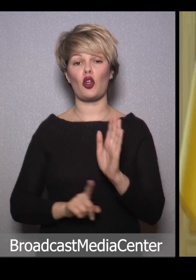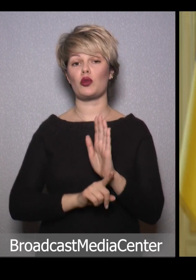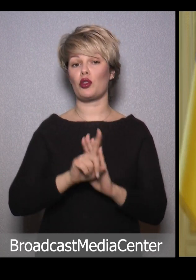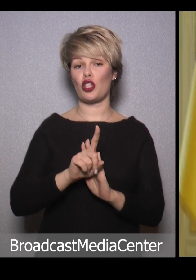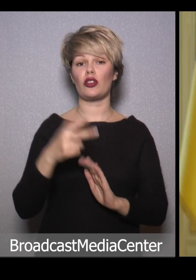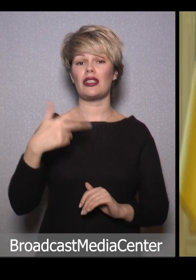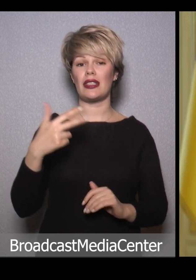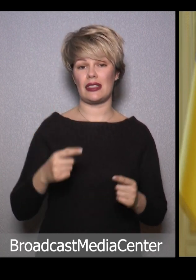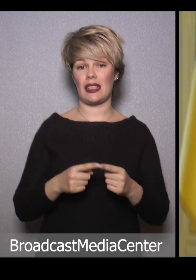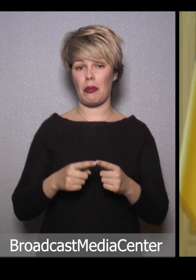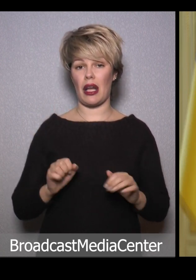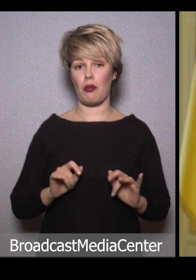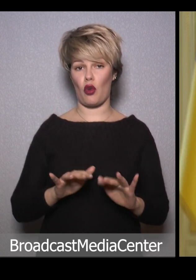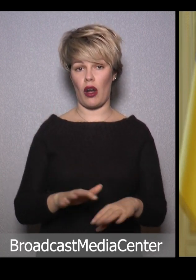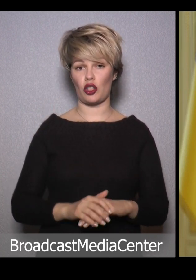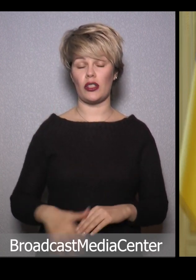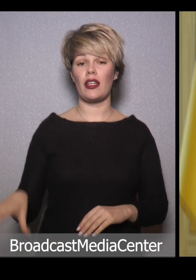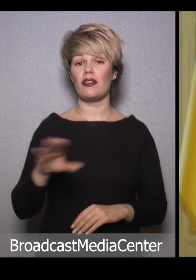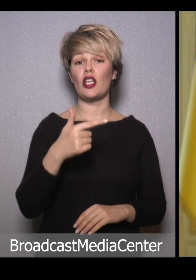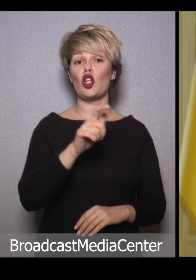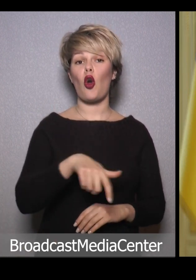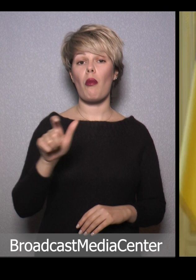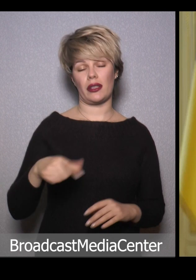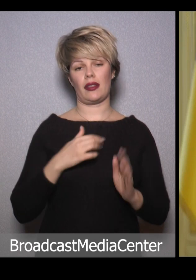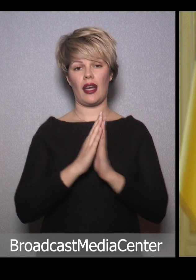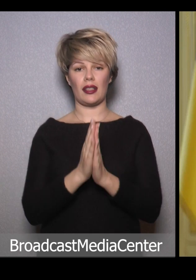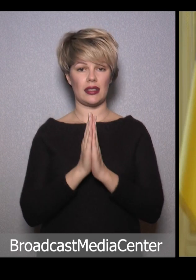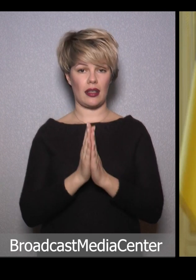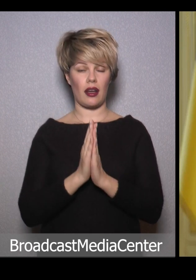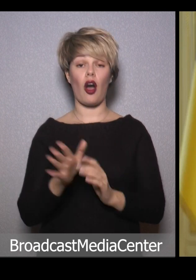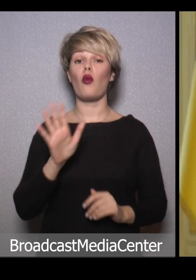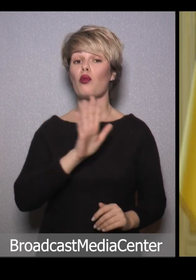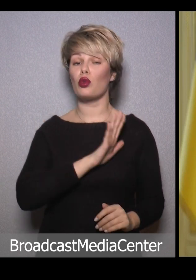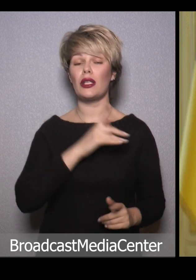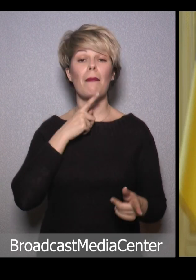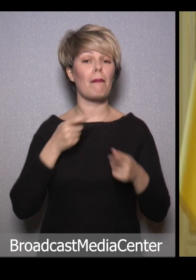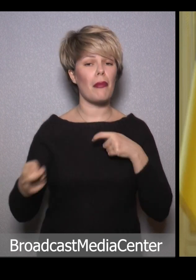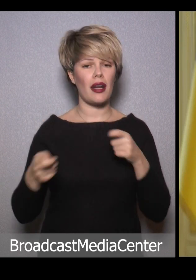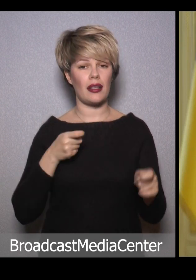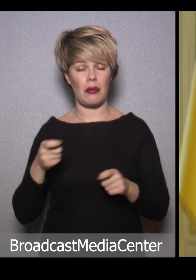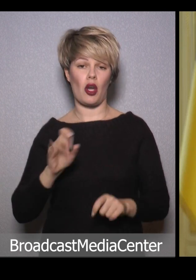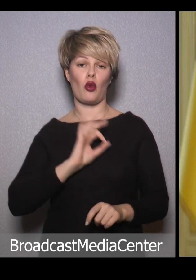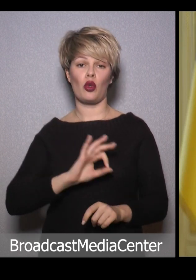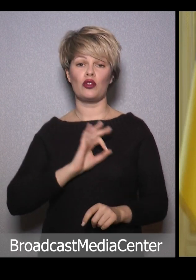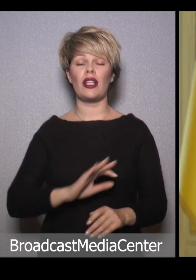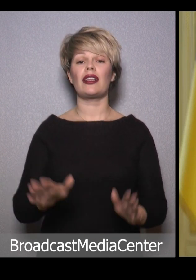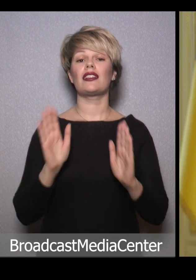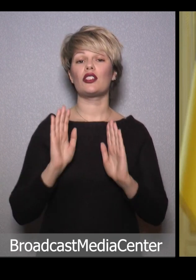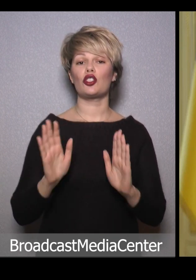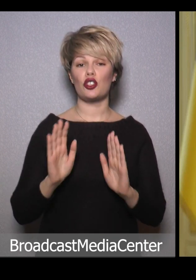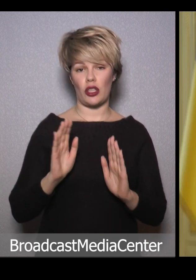кримінальних проваджень. Усіх громадян я закликаю бути пильними, користуватись